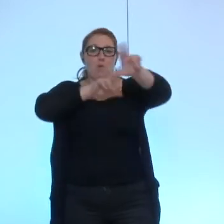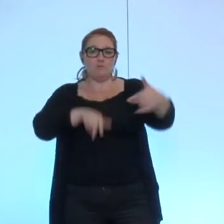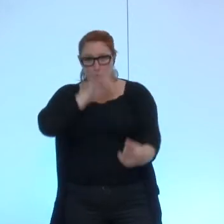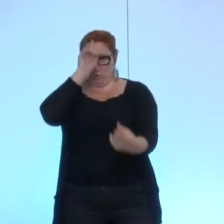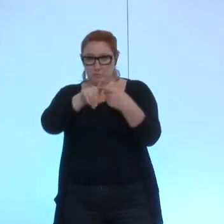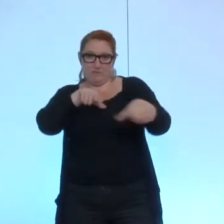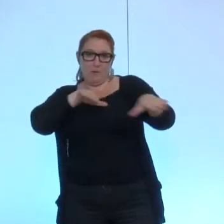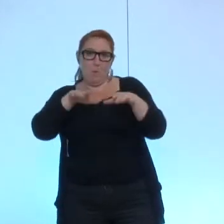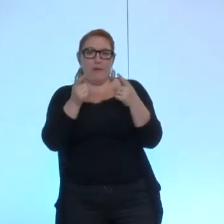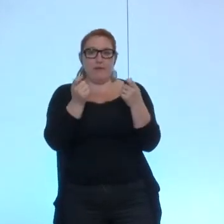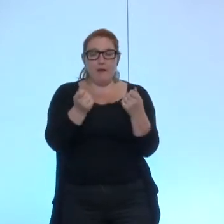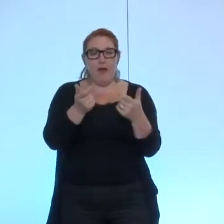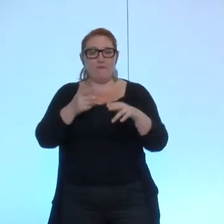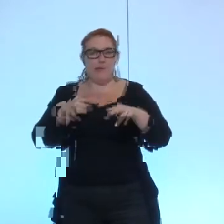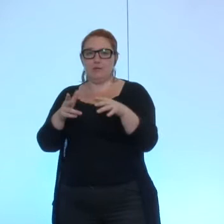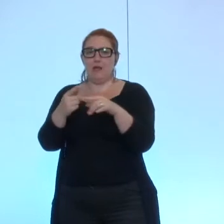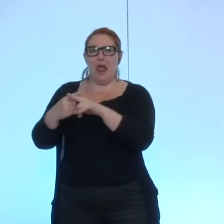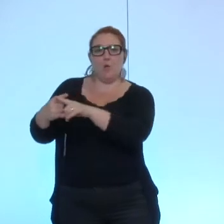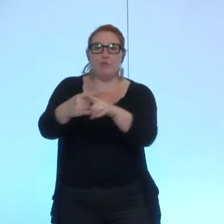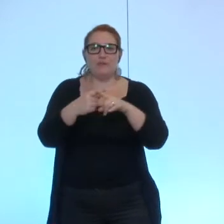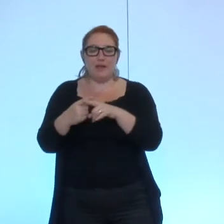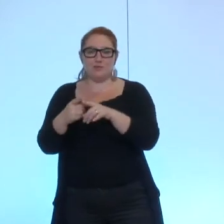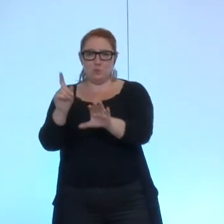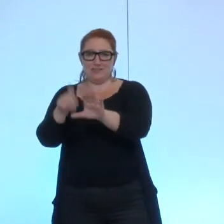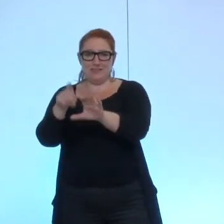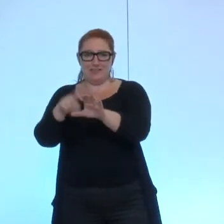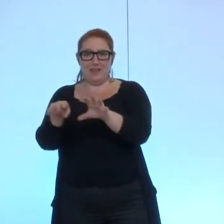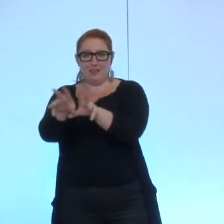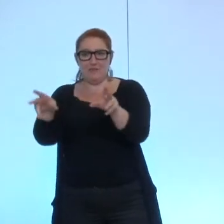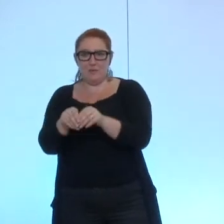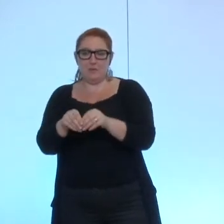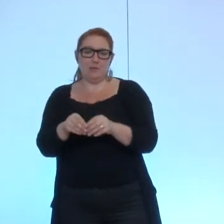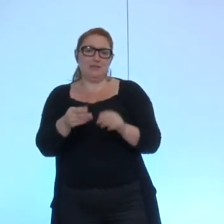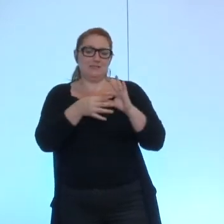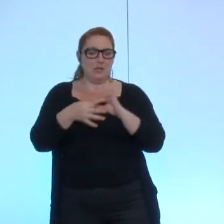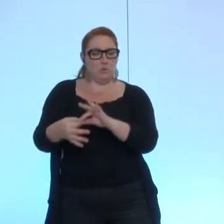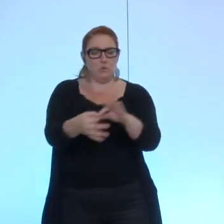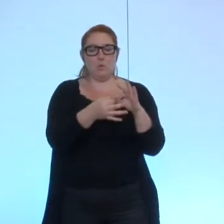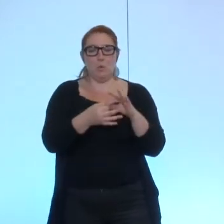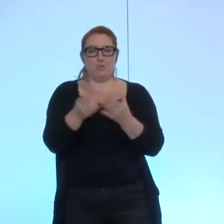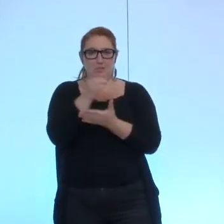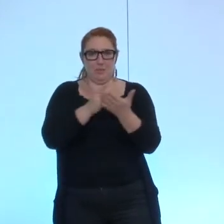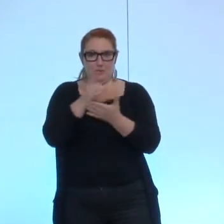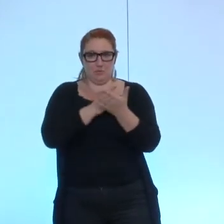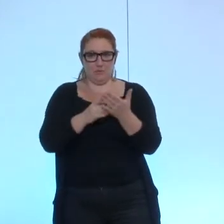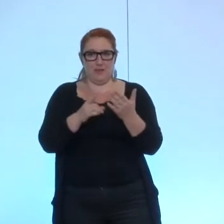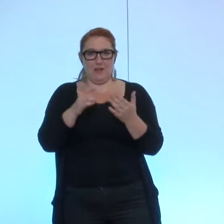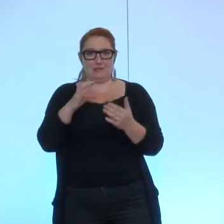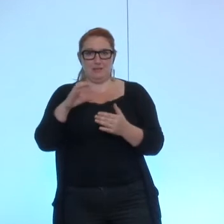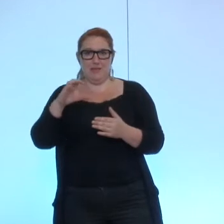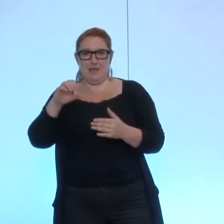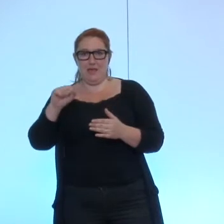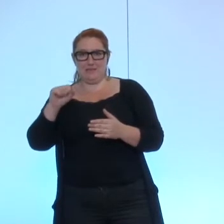avec la confédération syndicale des familles c'est l'union départementale de la CSF prise de parole